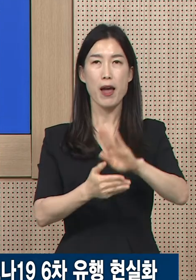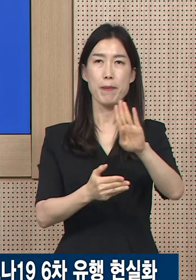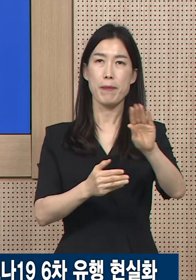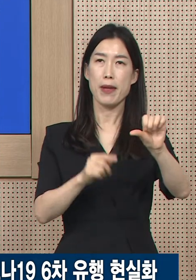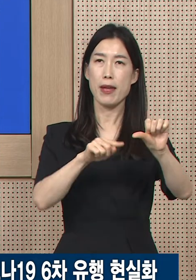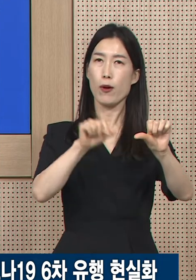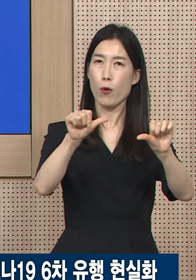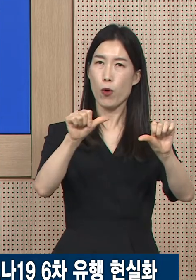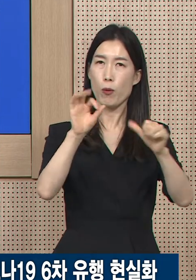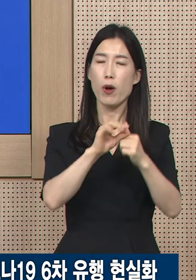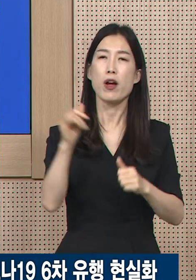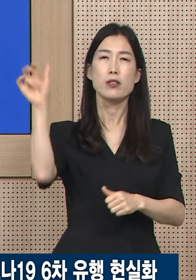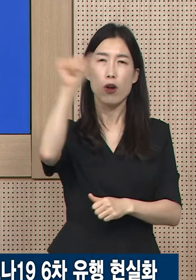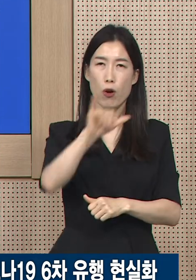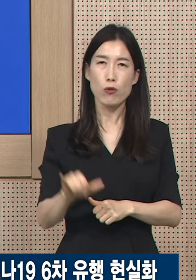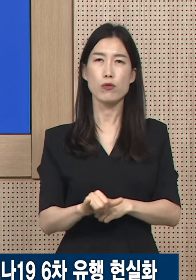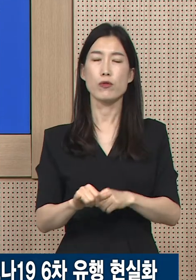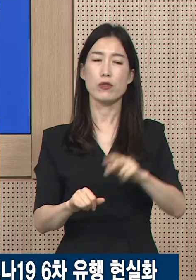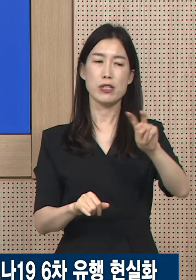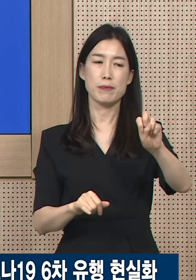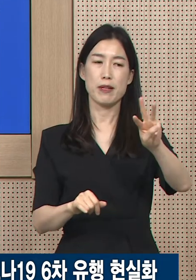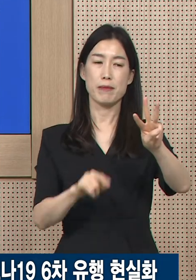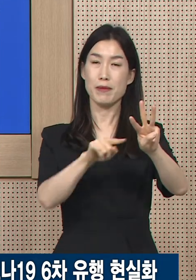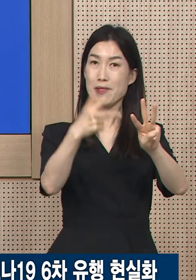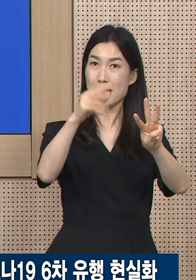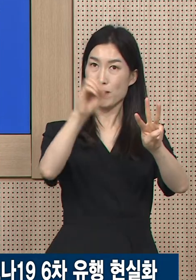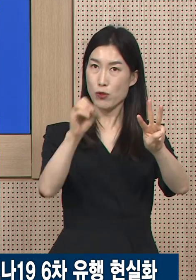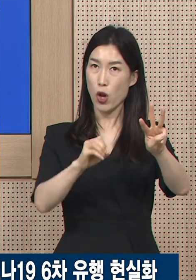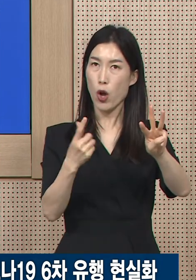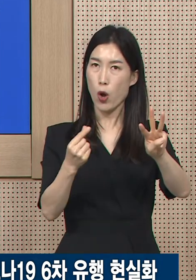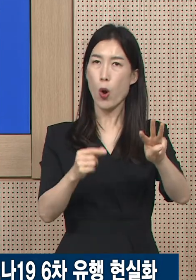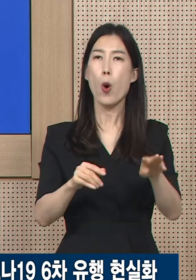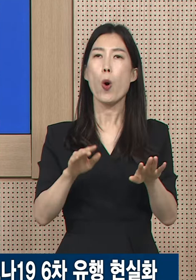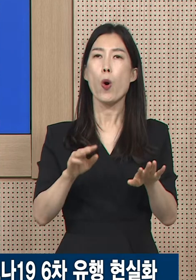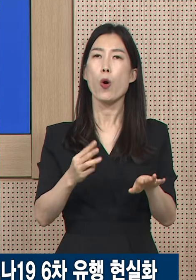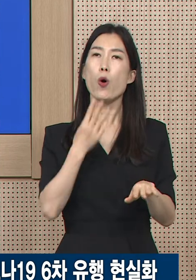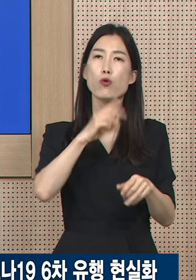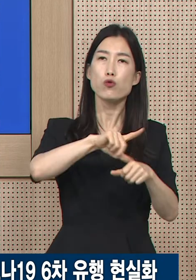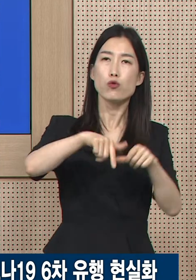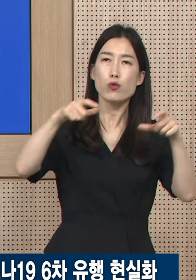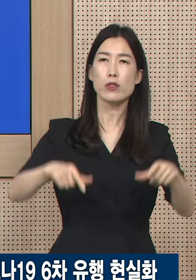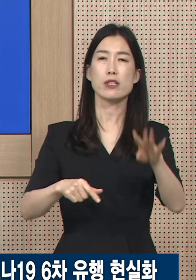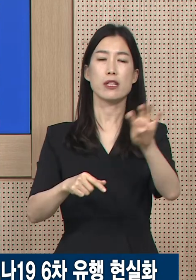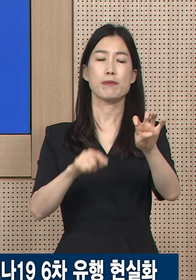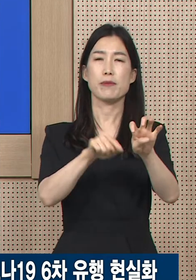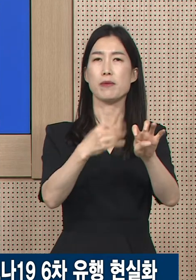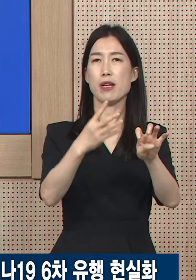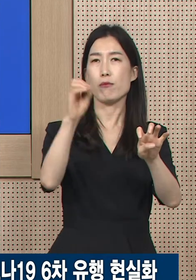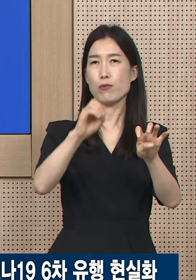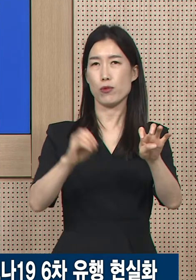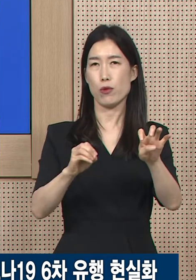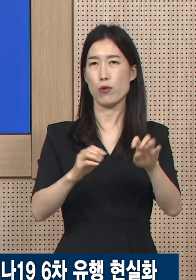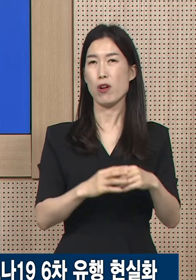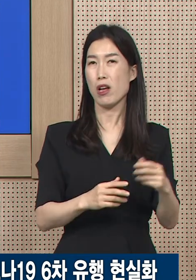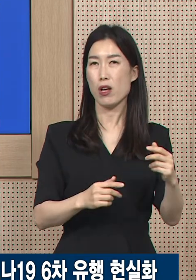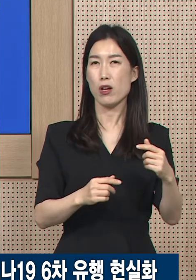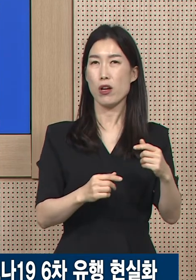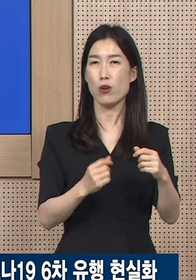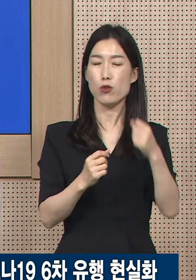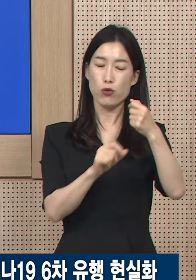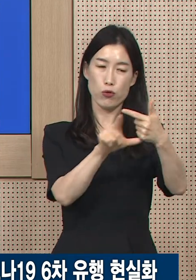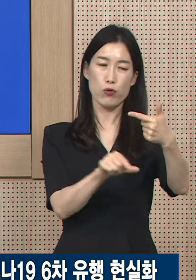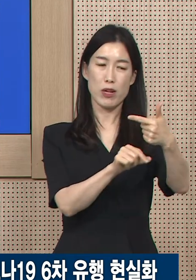23.7%, 수도권이 40.4%로 3주 전에 6월 3주차에는 2%, 4.4%에 비해